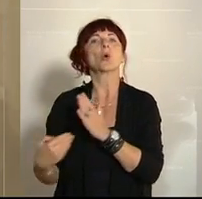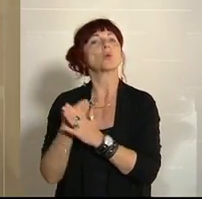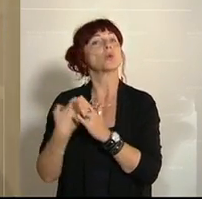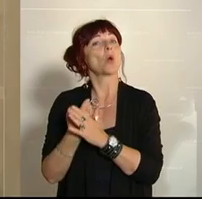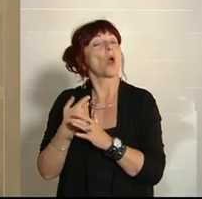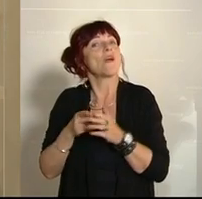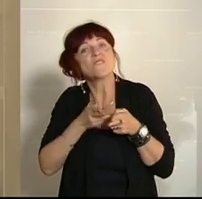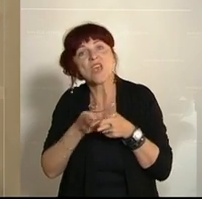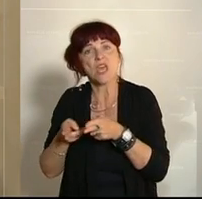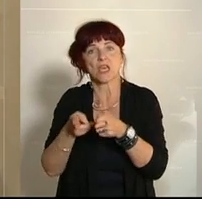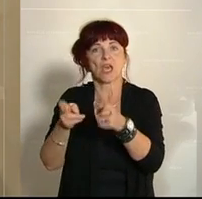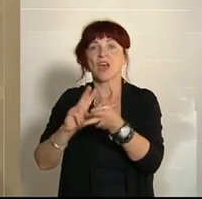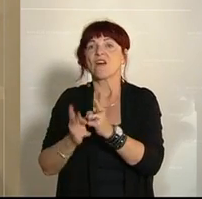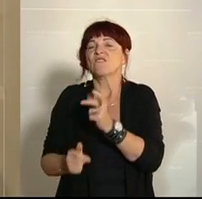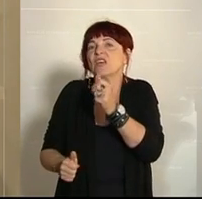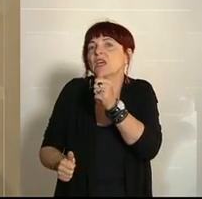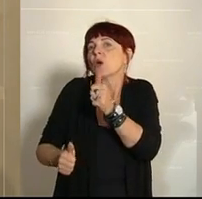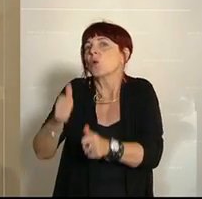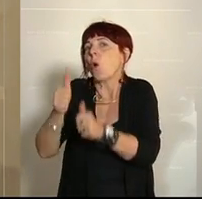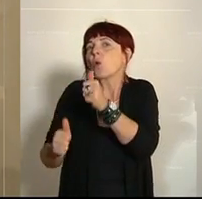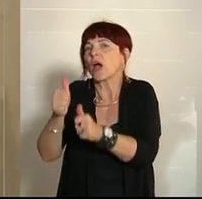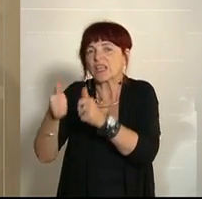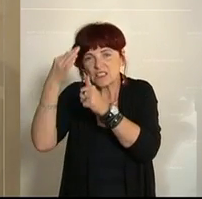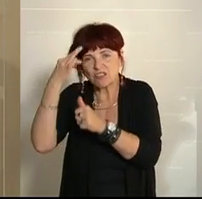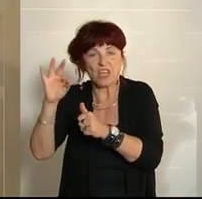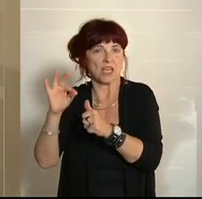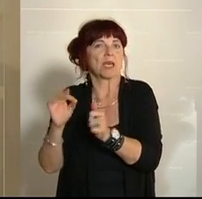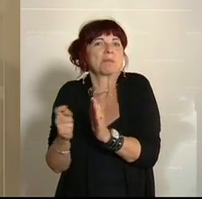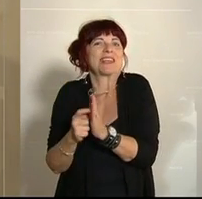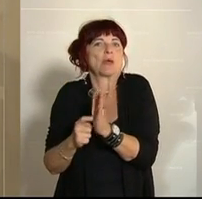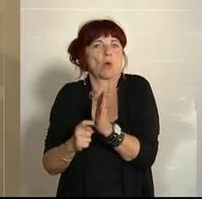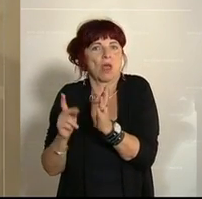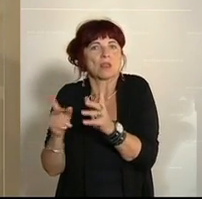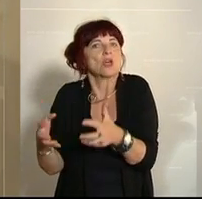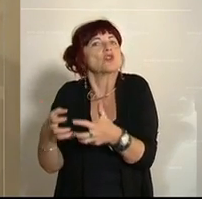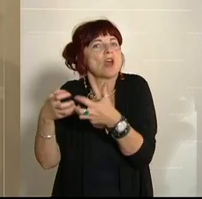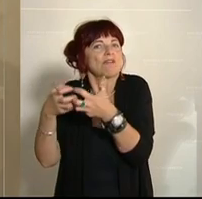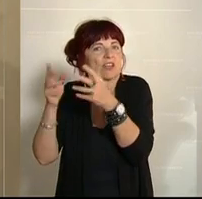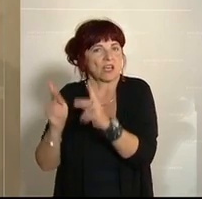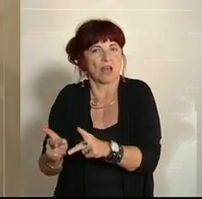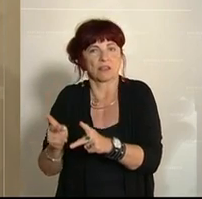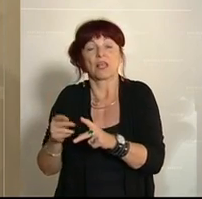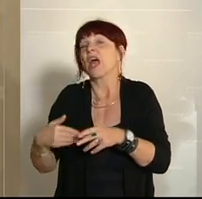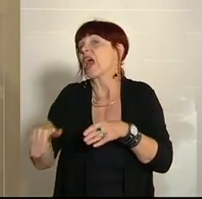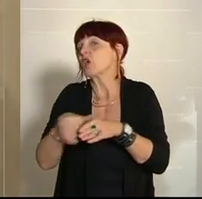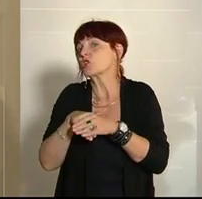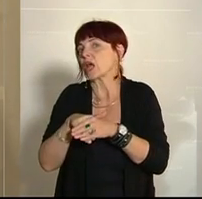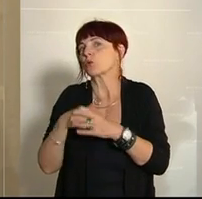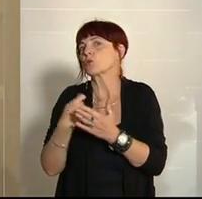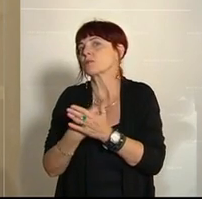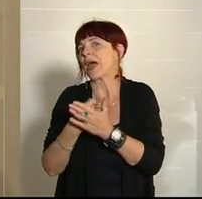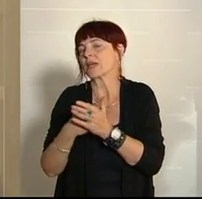wir dies zu konkurrenzfähigen Konditionen ermöglichen, beziehungsweise müssen wir einfach unser Erstattungspreismodell unmittelbar